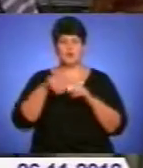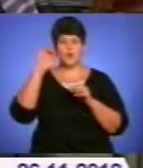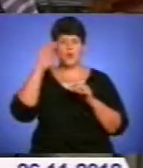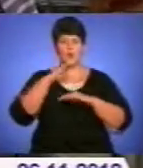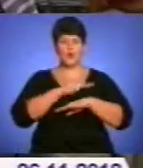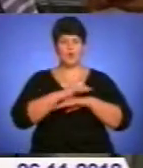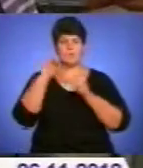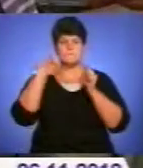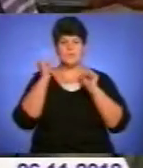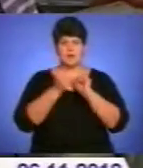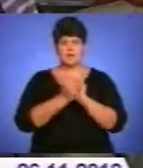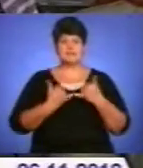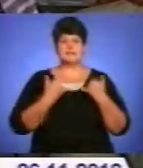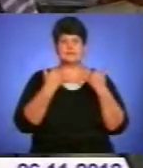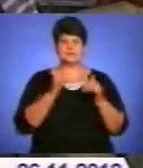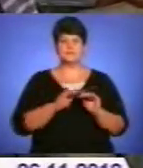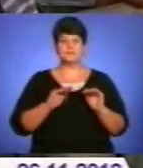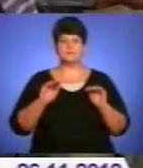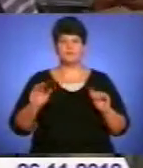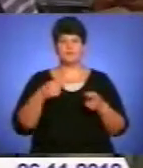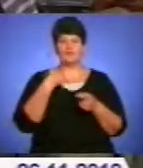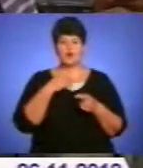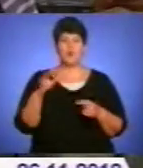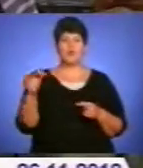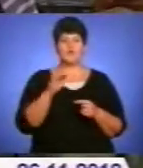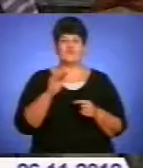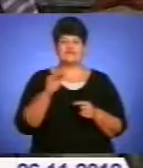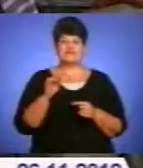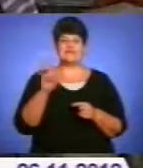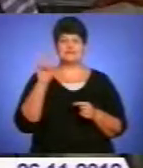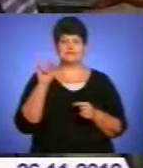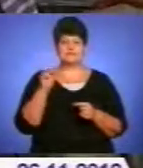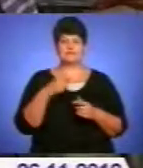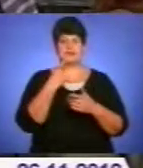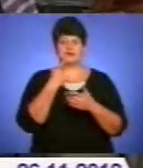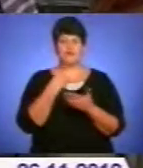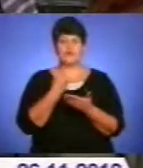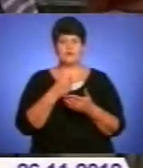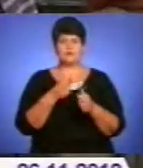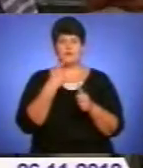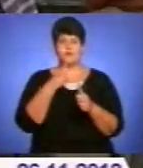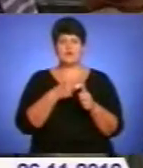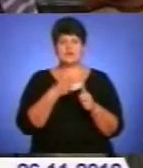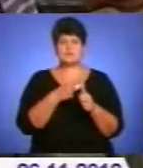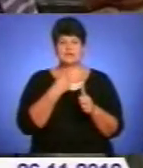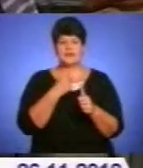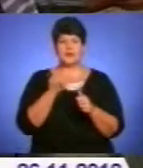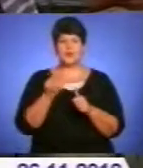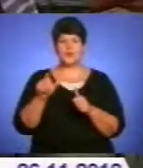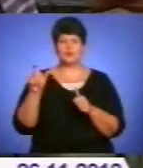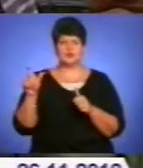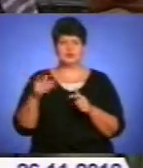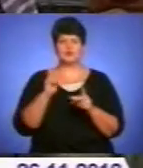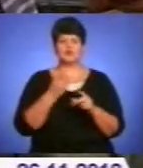ми говоримо офіційні, всі цифри, всі дані, називаємо імена людей, які